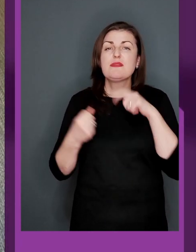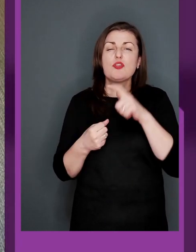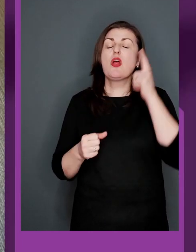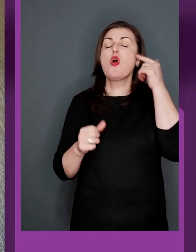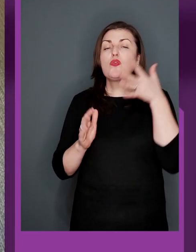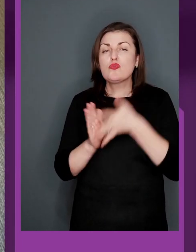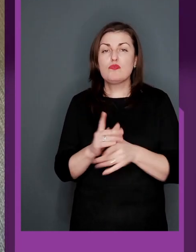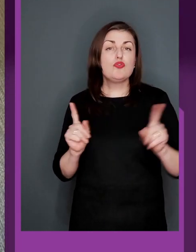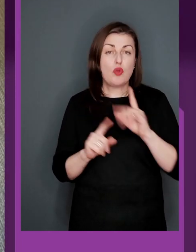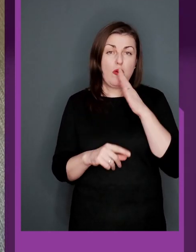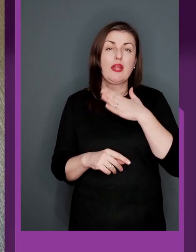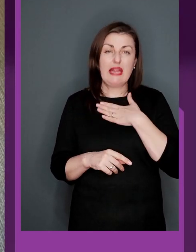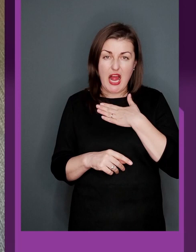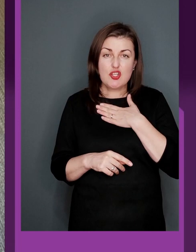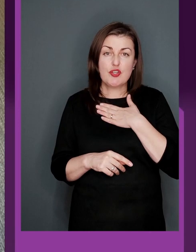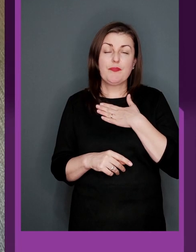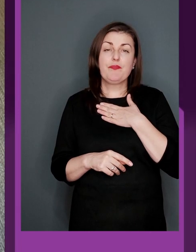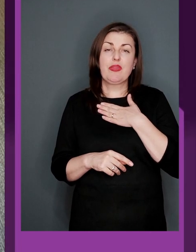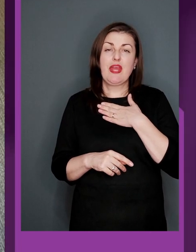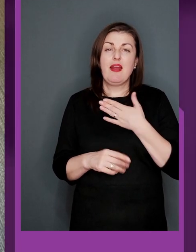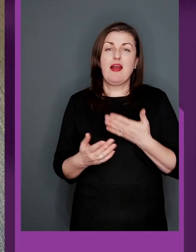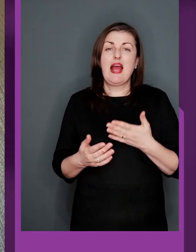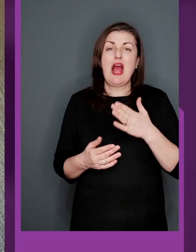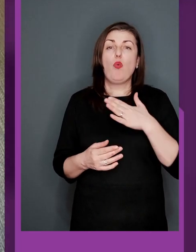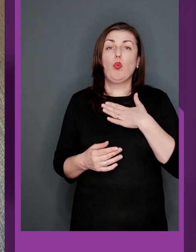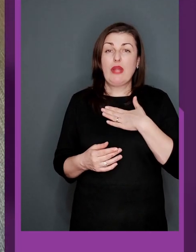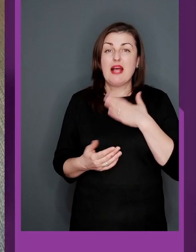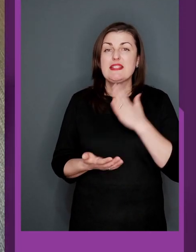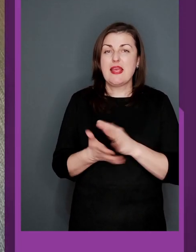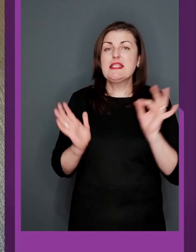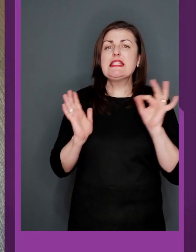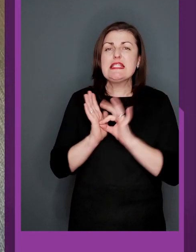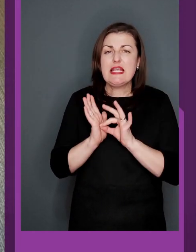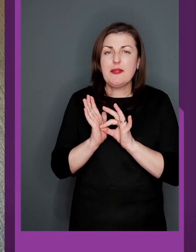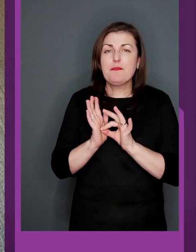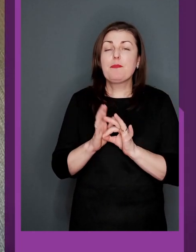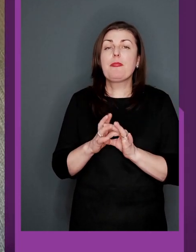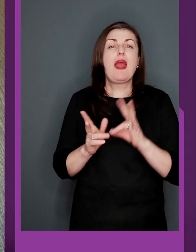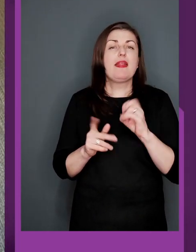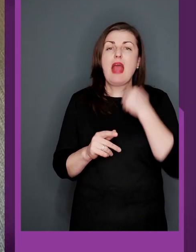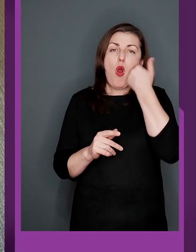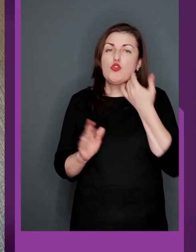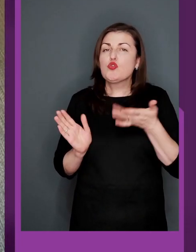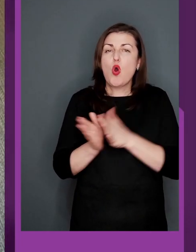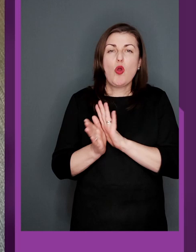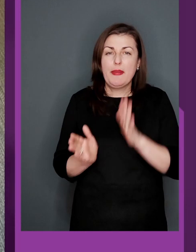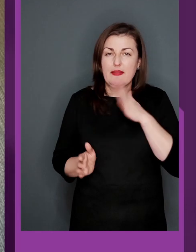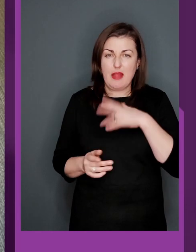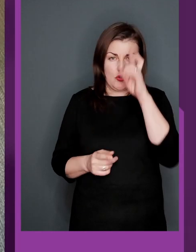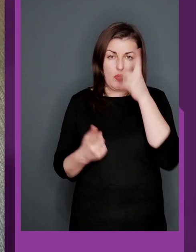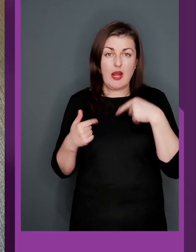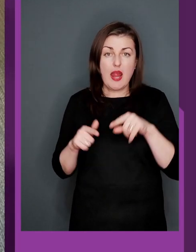кожен спортсмен розуміє, що в нас є ціль не осоромити